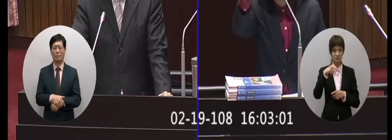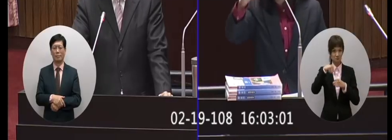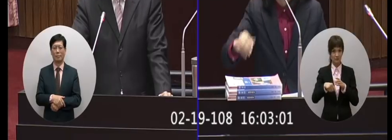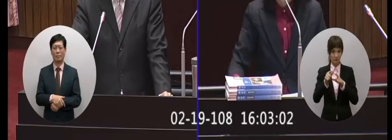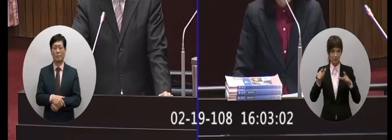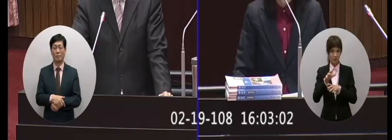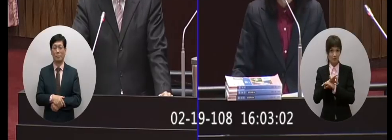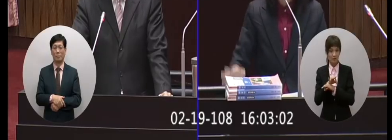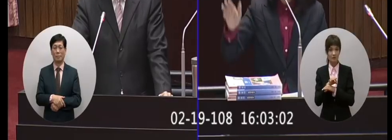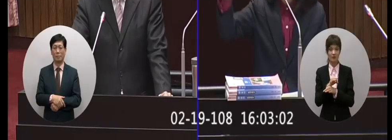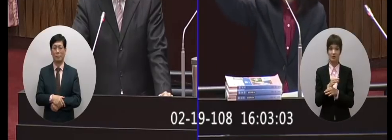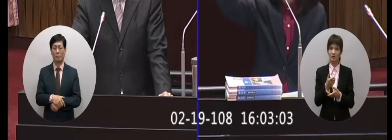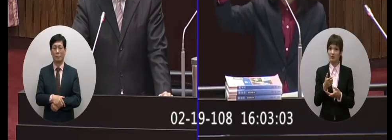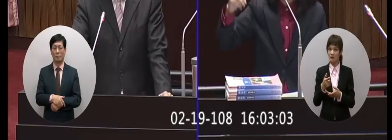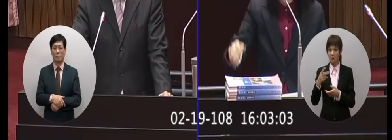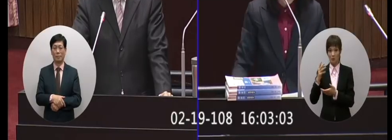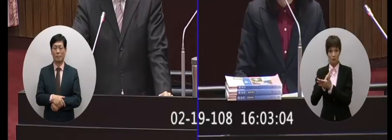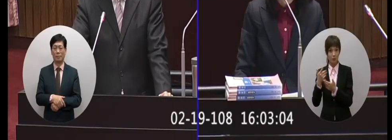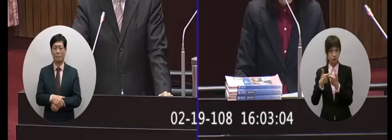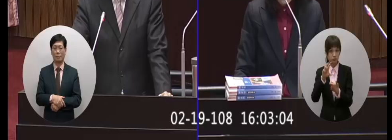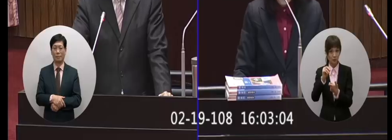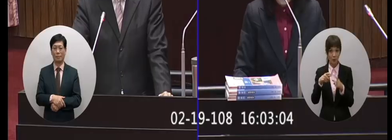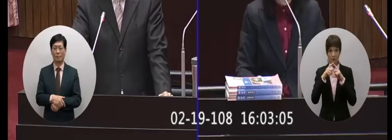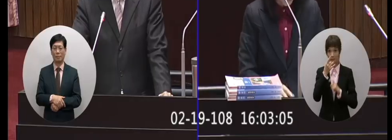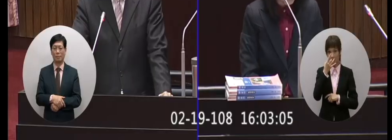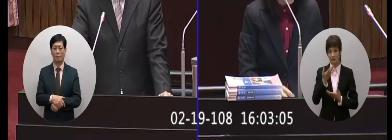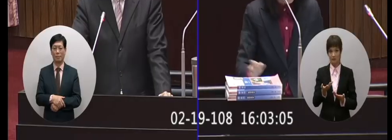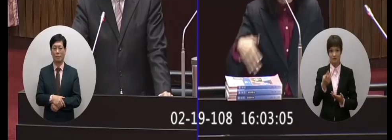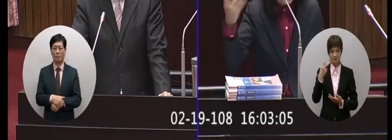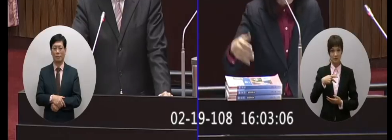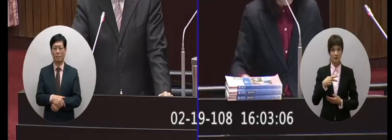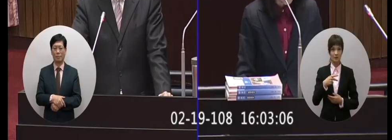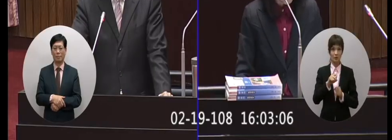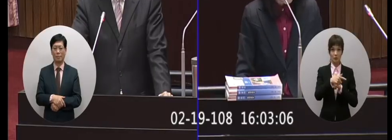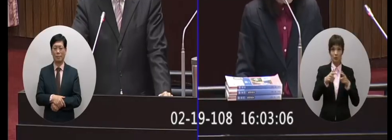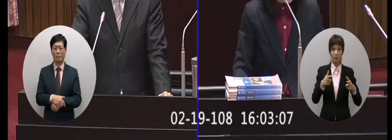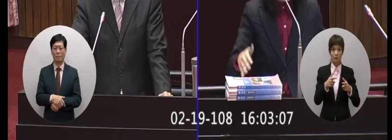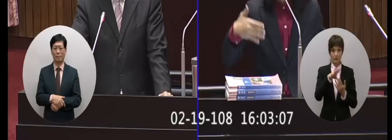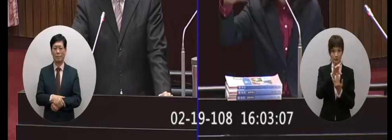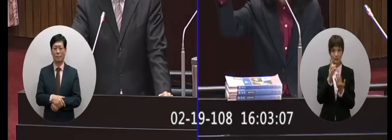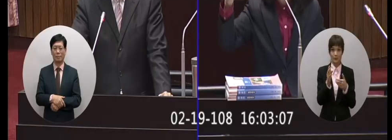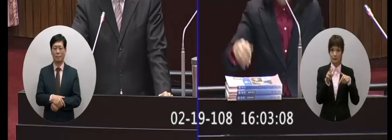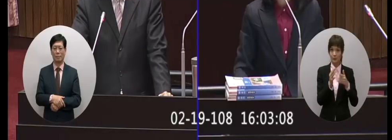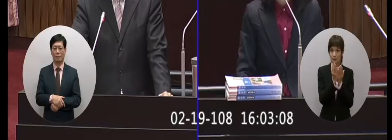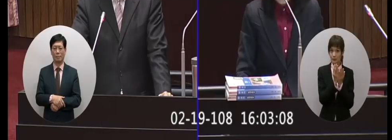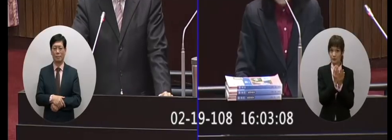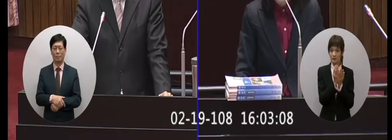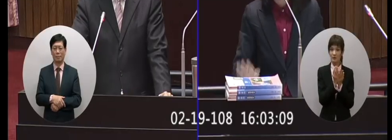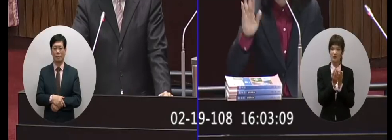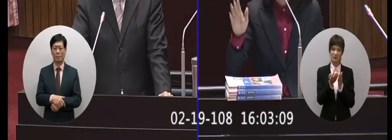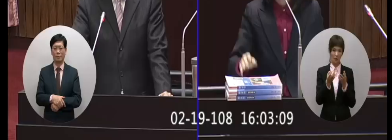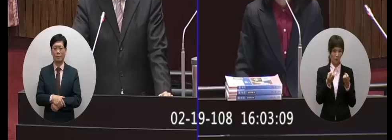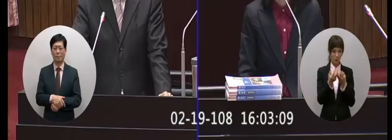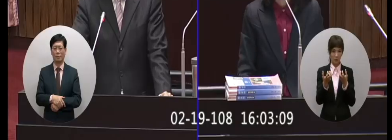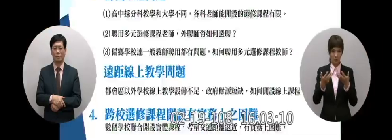回答不出來到底有沒有教科書再來很多我們關心的多元選修前一頁其實有很多很多的問題